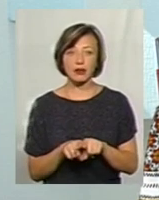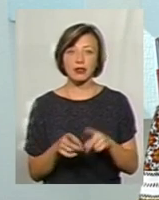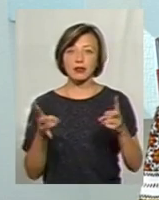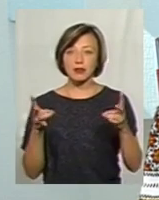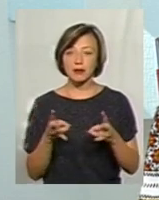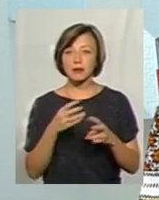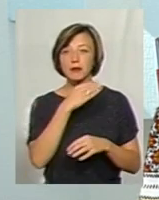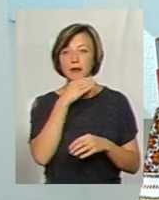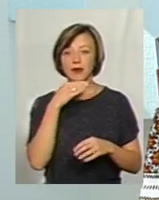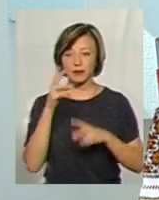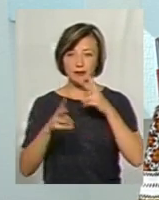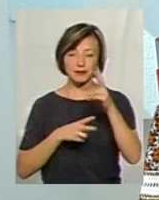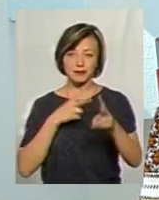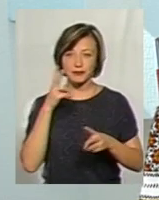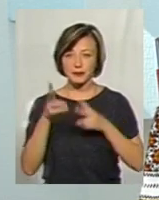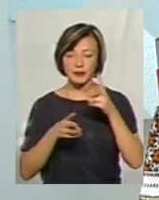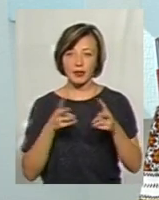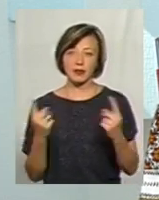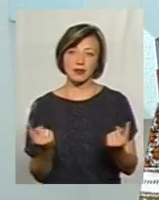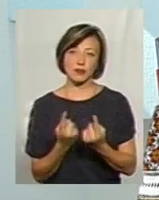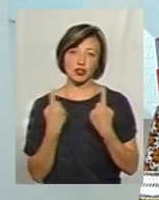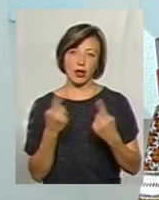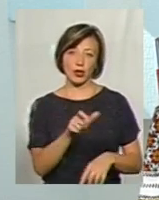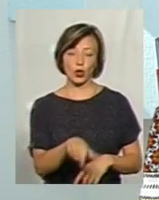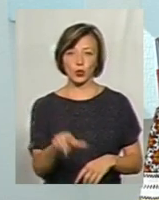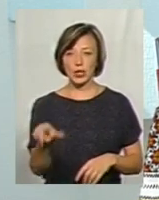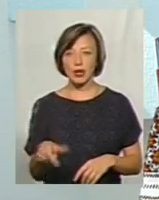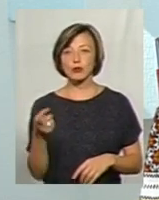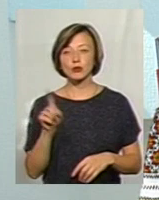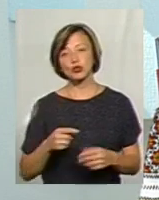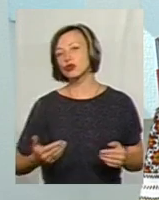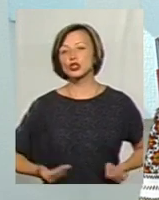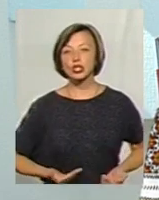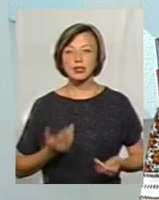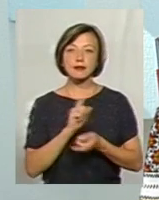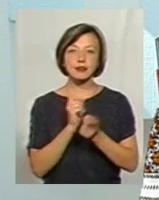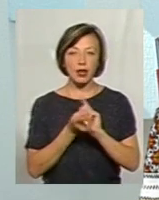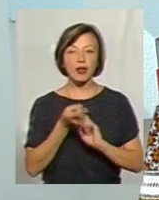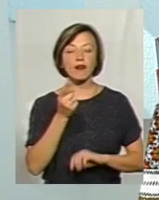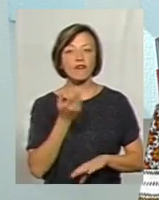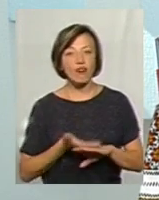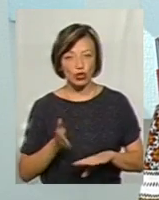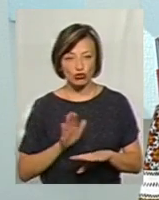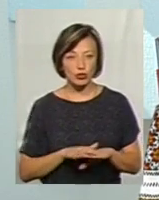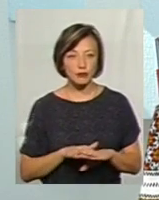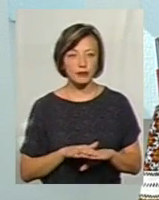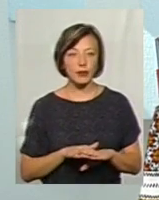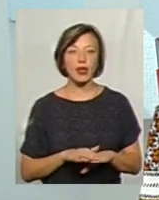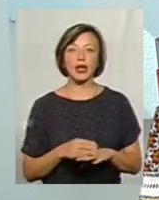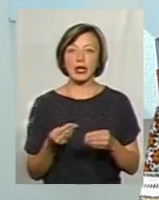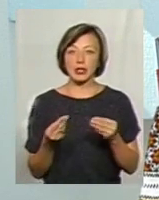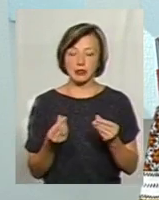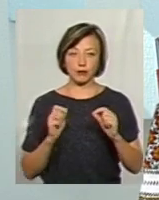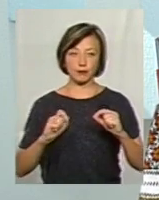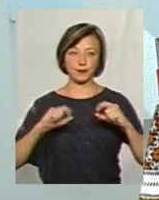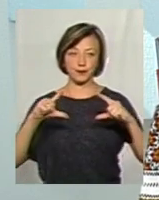дуже багато претензій від звичайних людей. Тому що жити нам стає важче, ціни